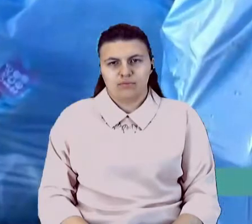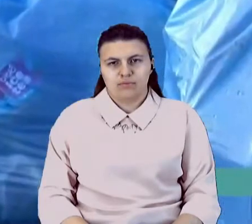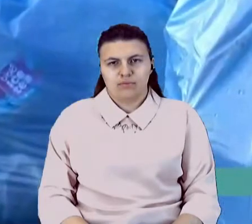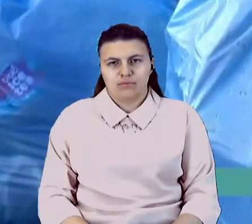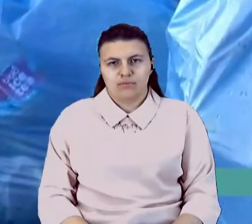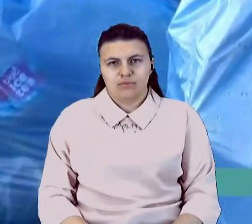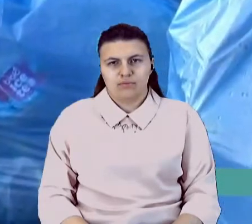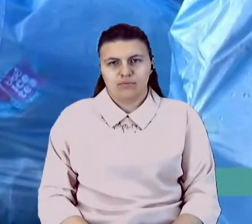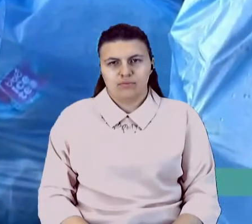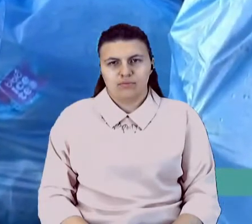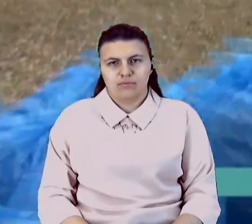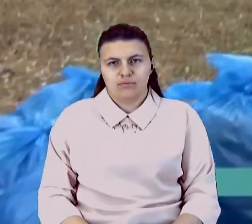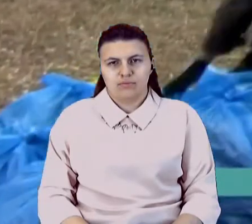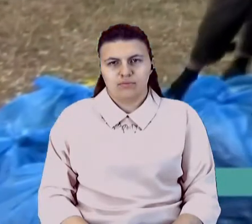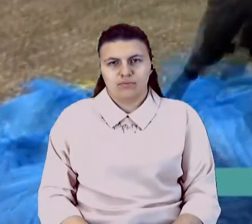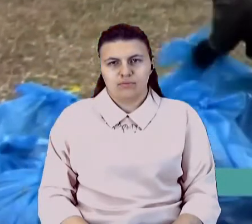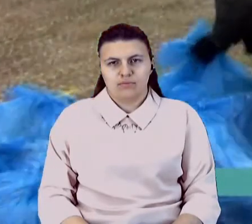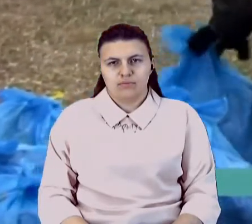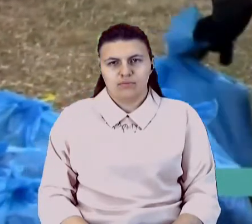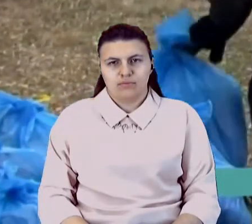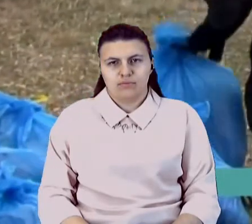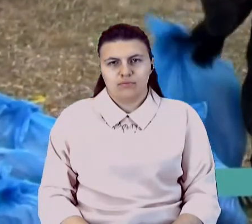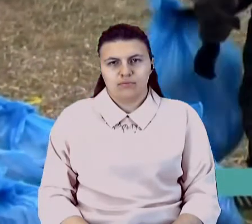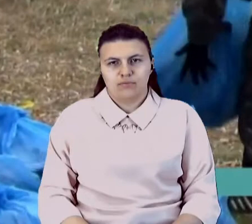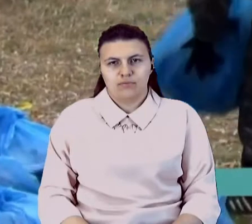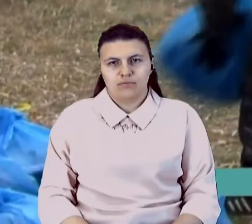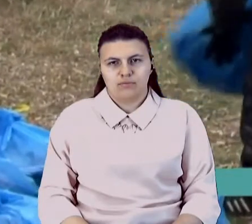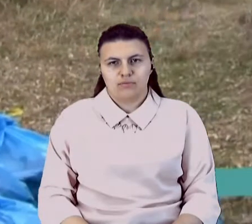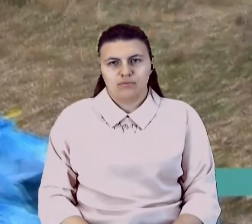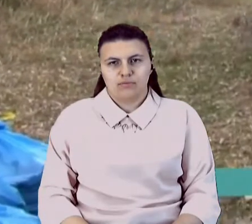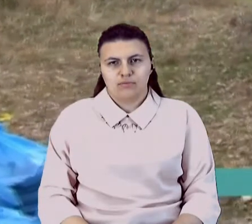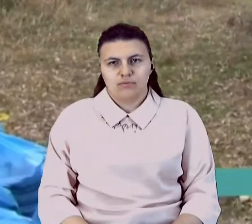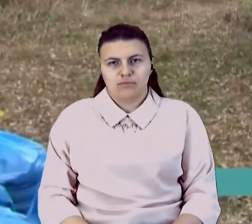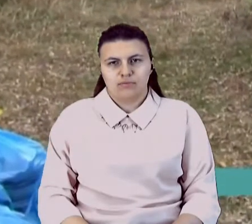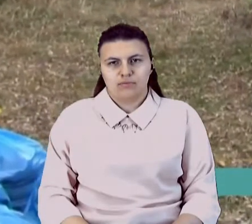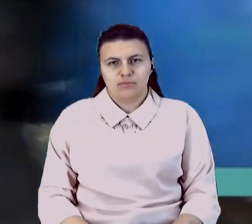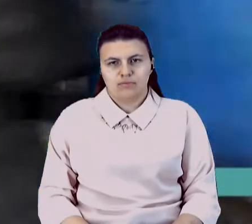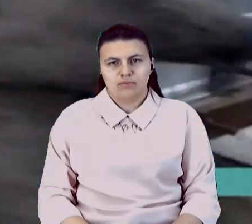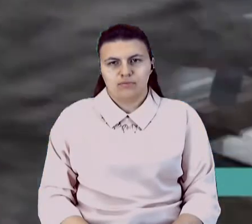Ви ввозить сміття своєю автівкою товариш Ігоря.